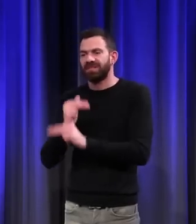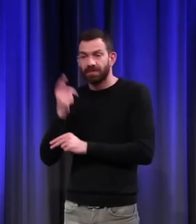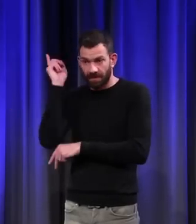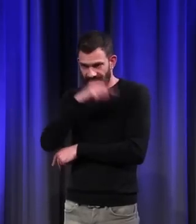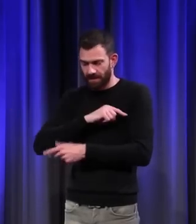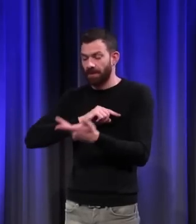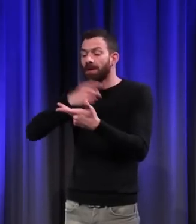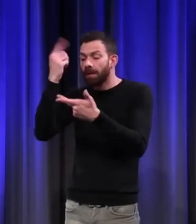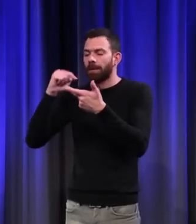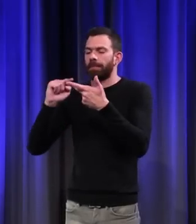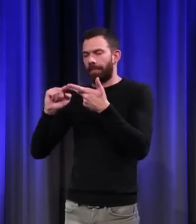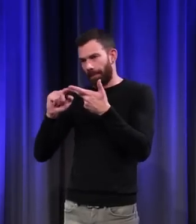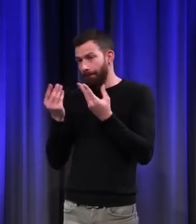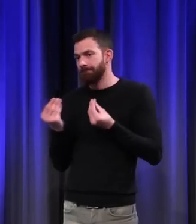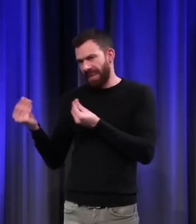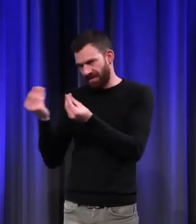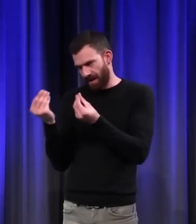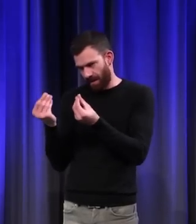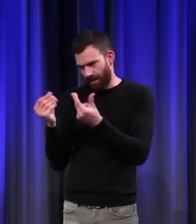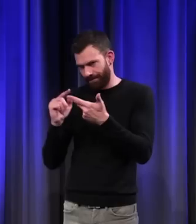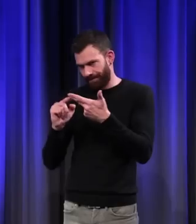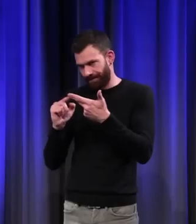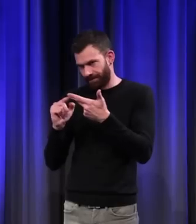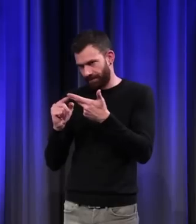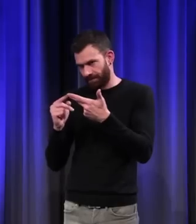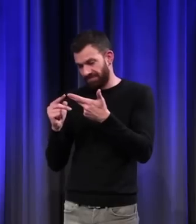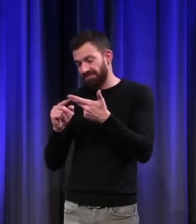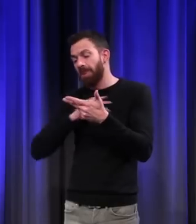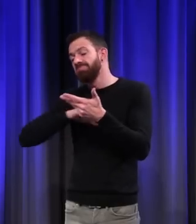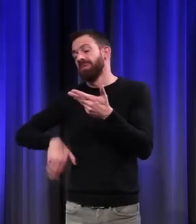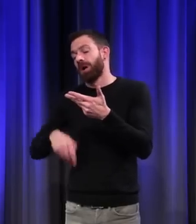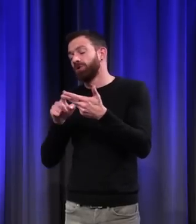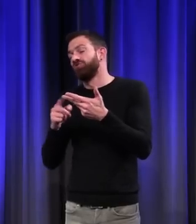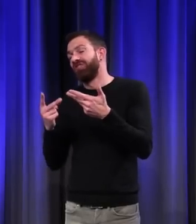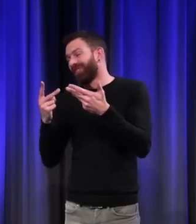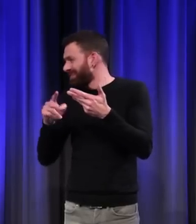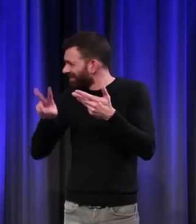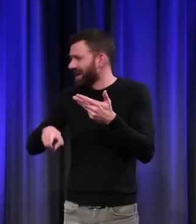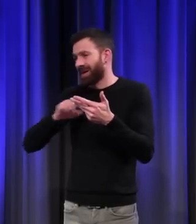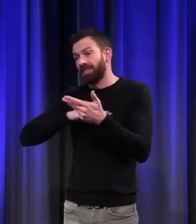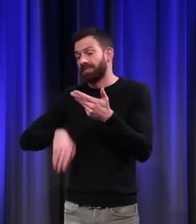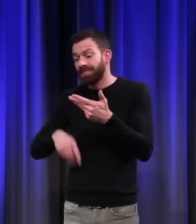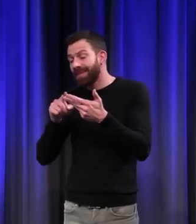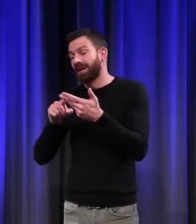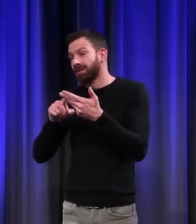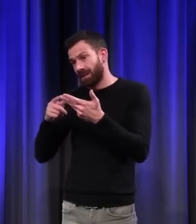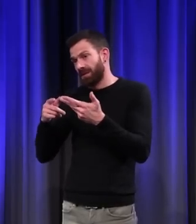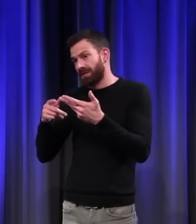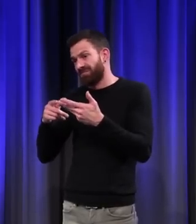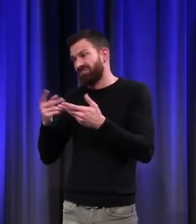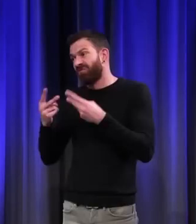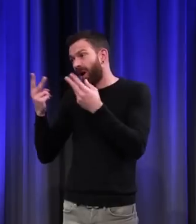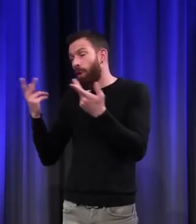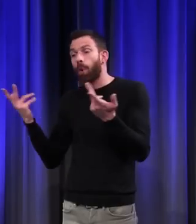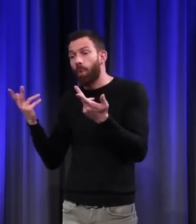Puis, les matériaux utilisés. Et en dernier, vraiment en dernier, le travail de l'artiste. Alors